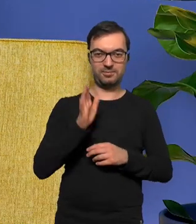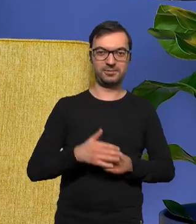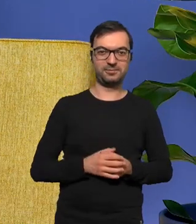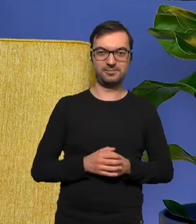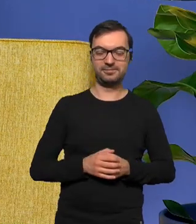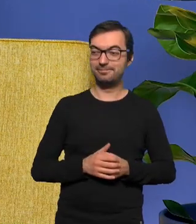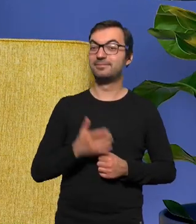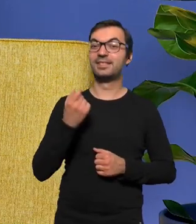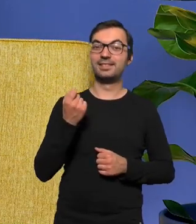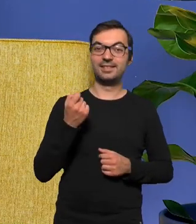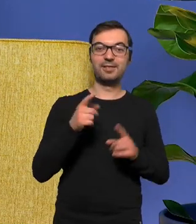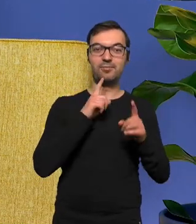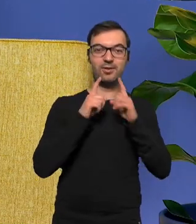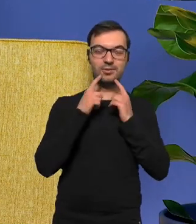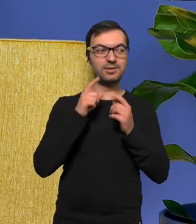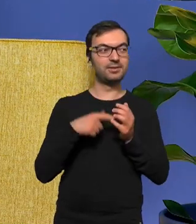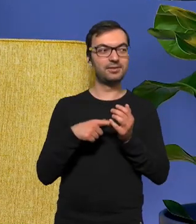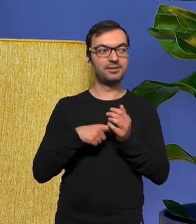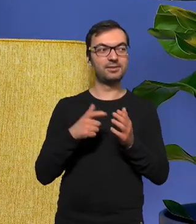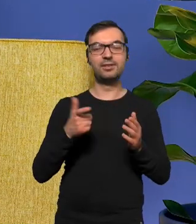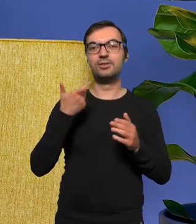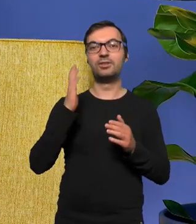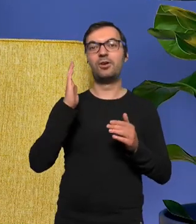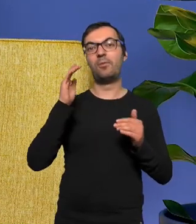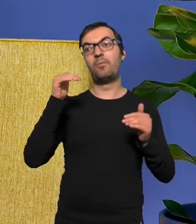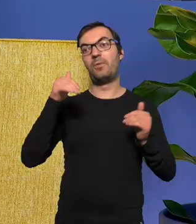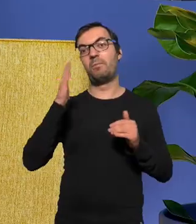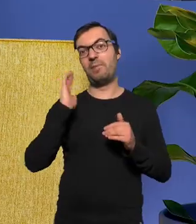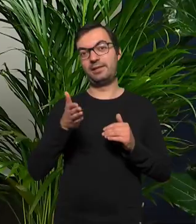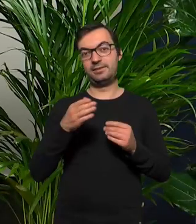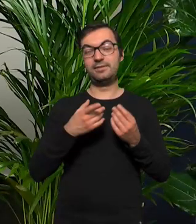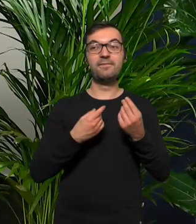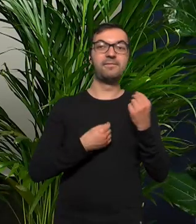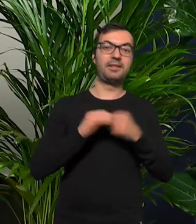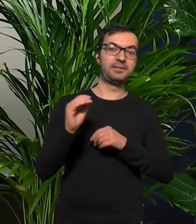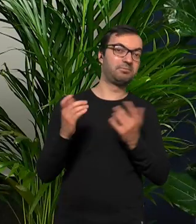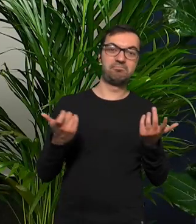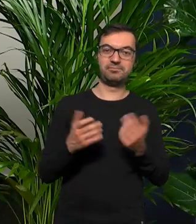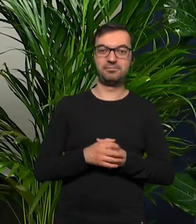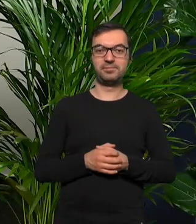to za chwilę porozmawiamy o tym co może być więcej co może być więcej